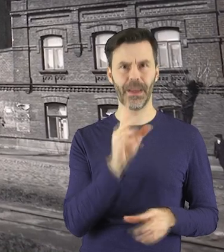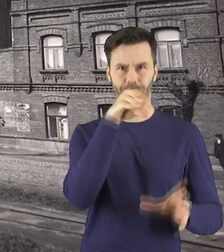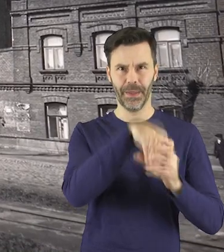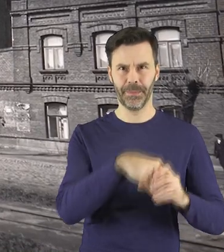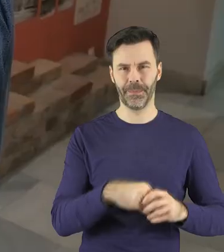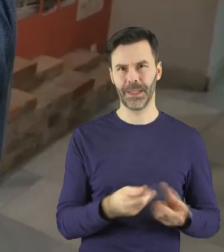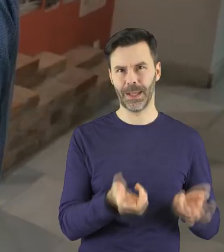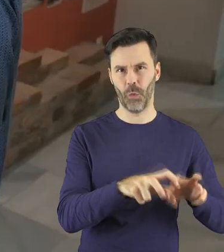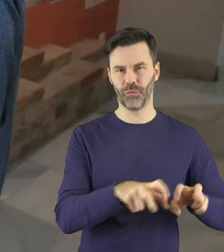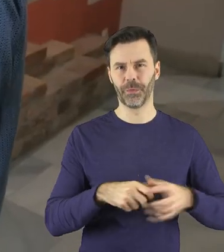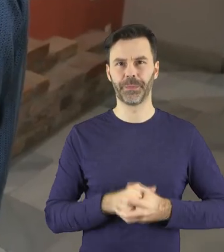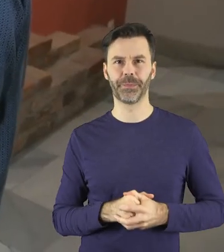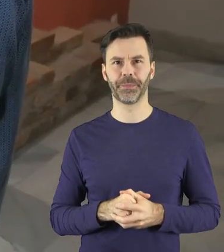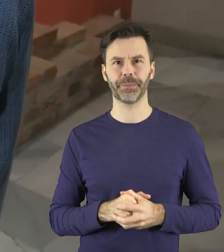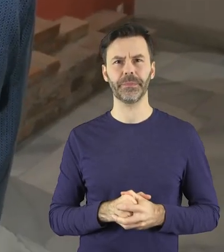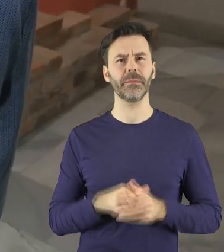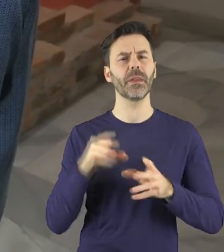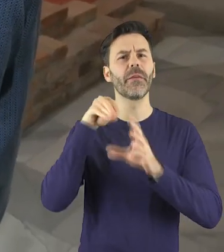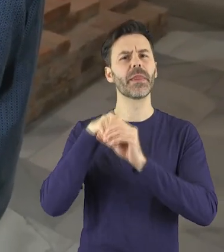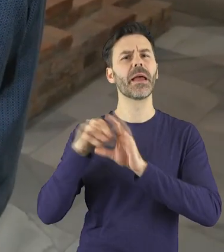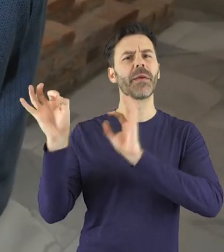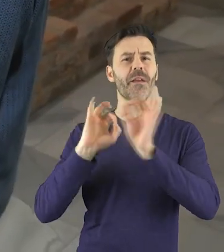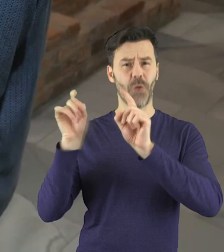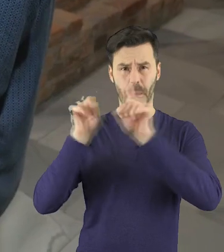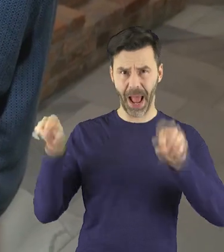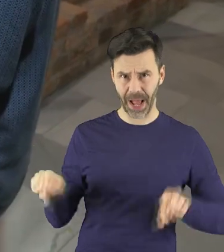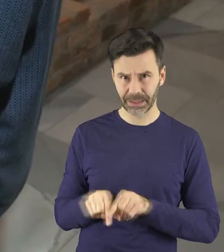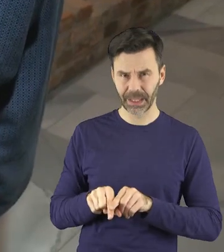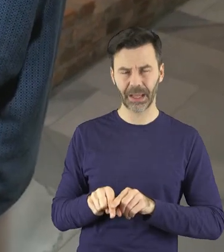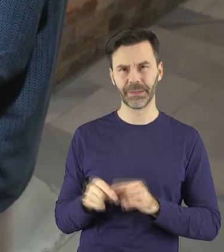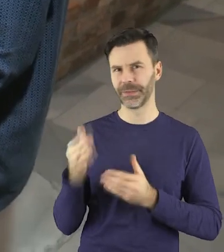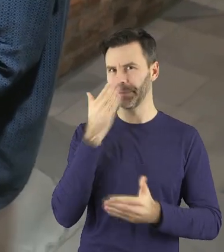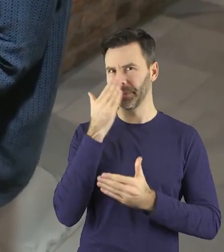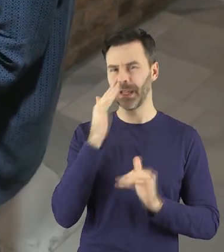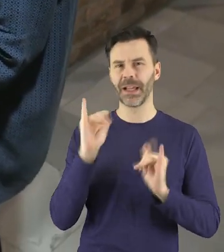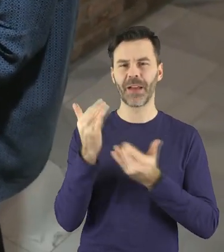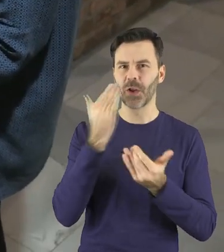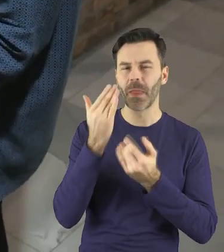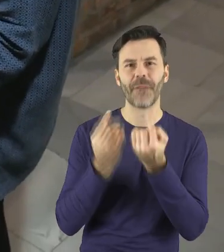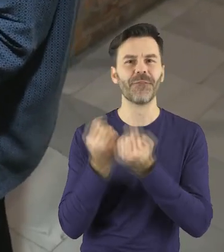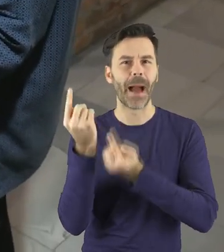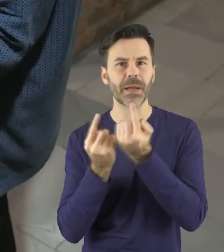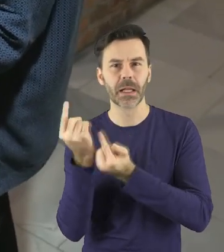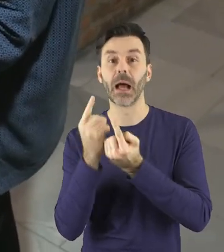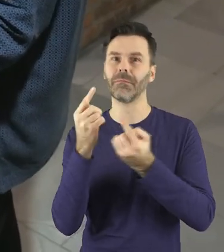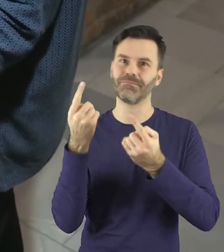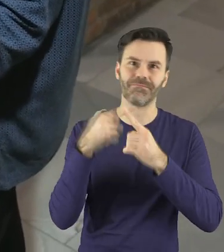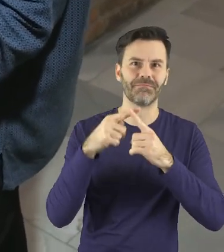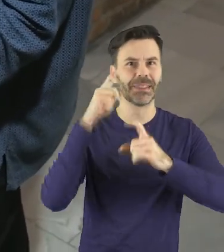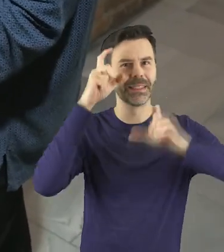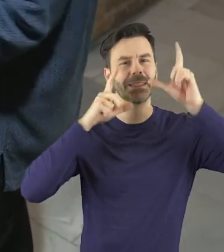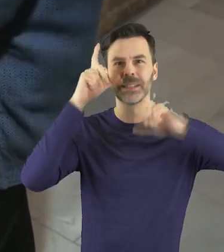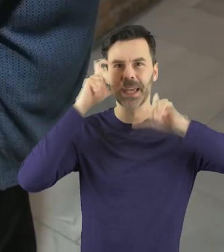W broszurze znalazły się informacje o fabryce, oczywiście